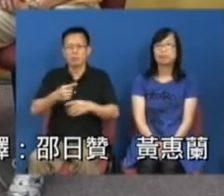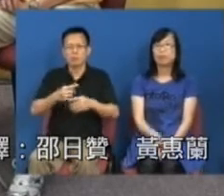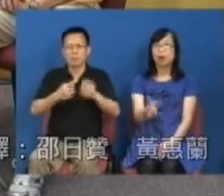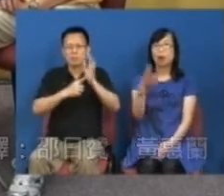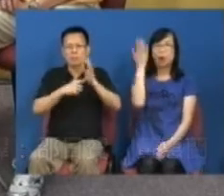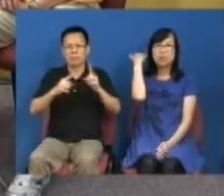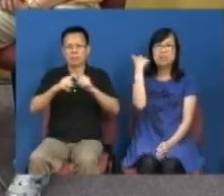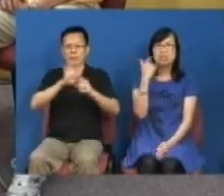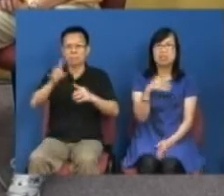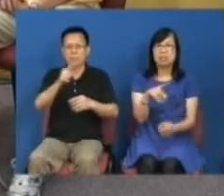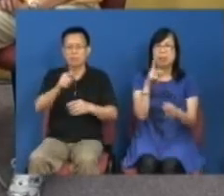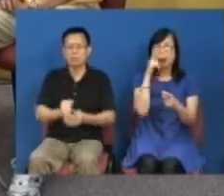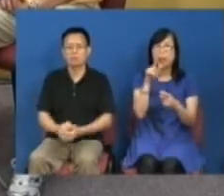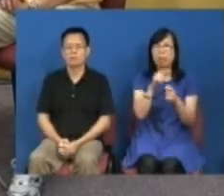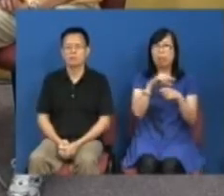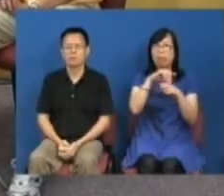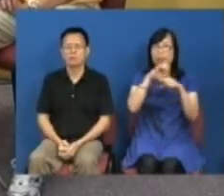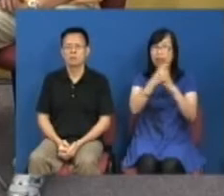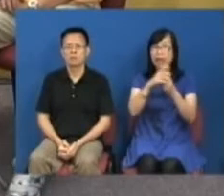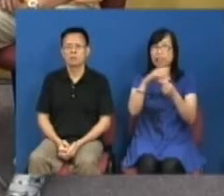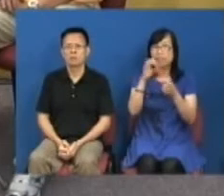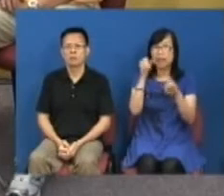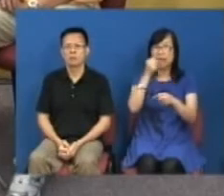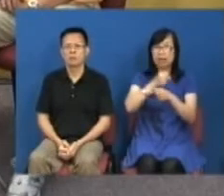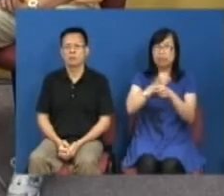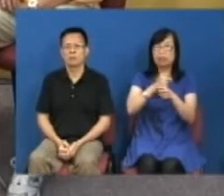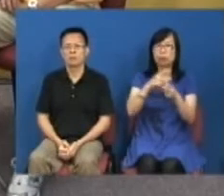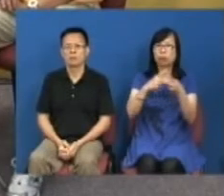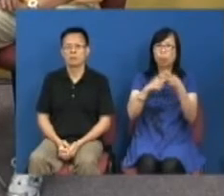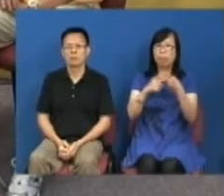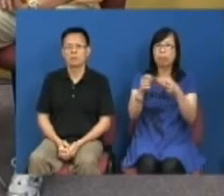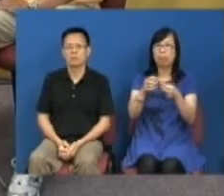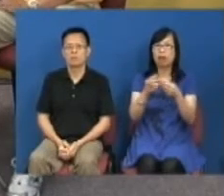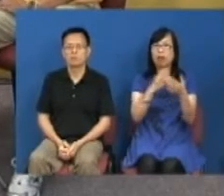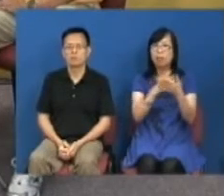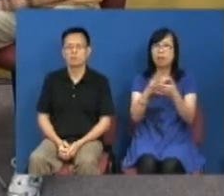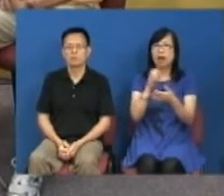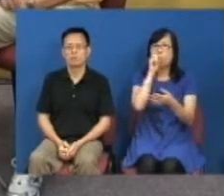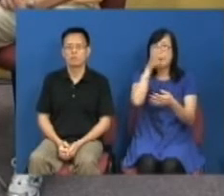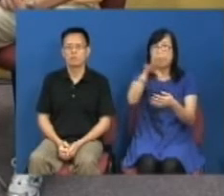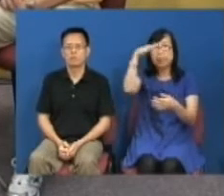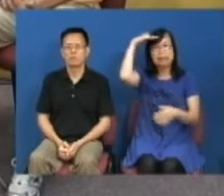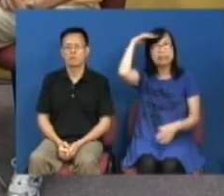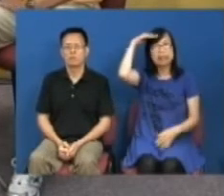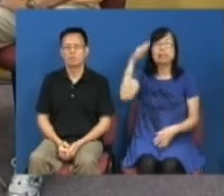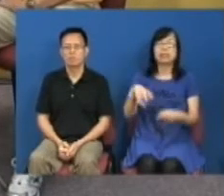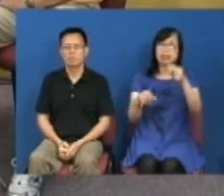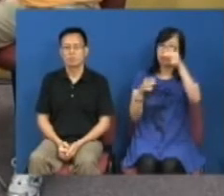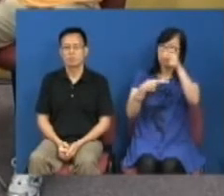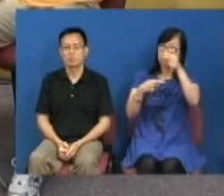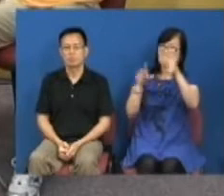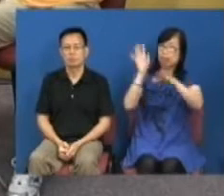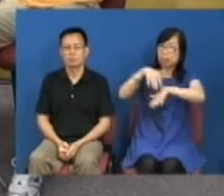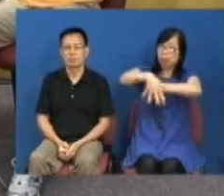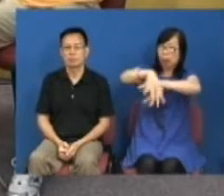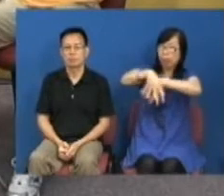过往民阵有个传统由职工盟其中一位的成员向知会警方我们的七一游行而警方发出去